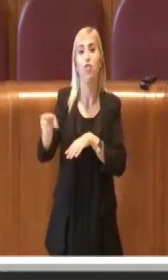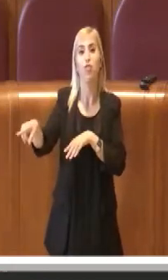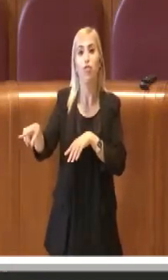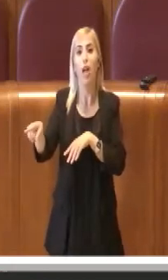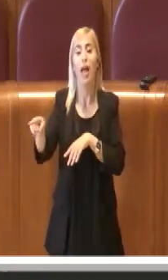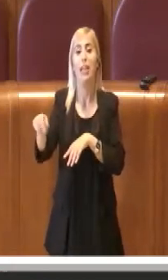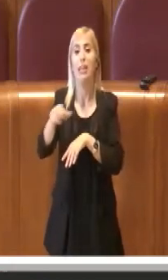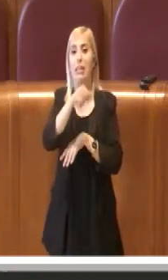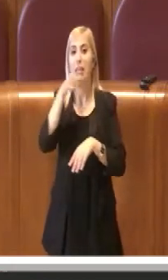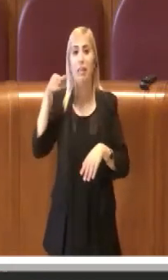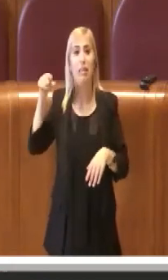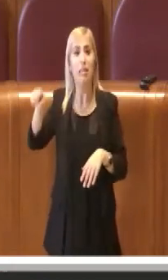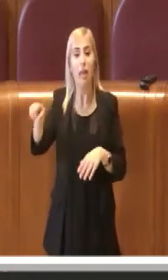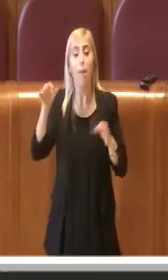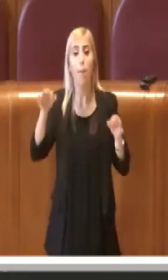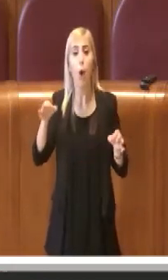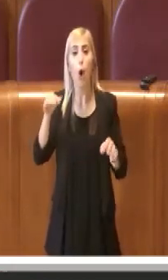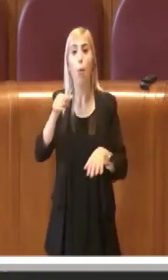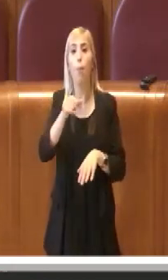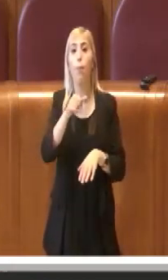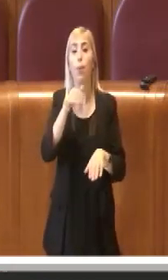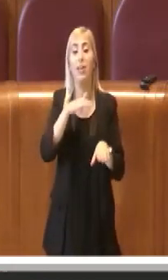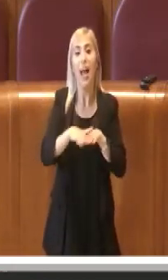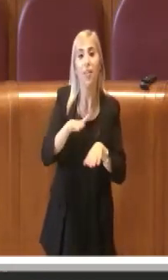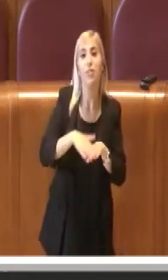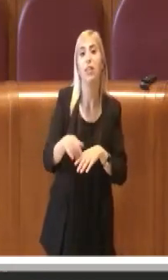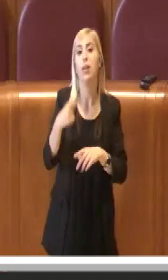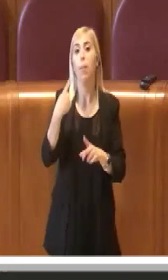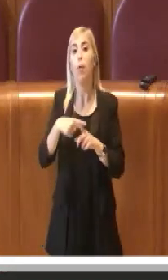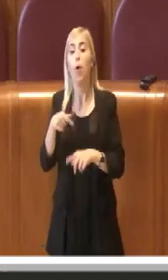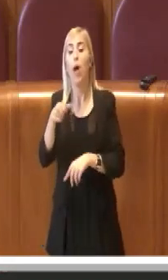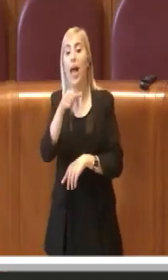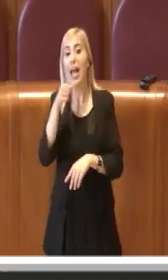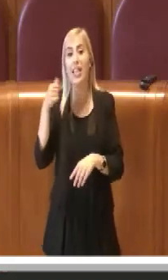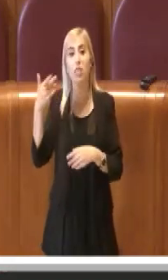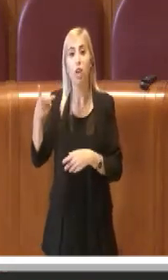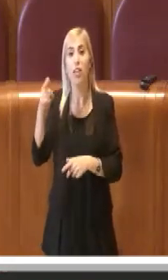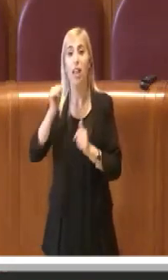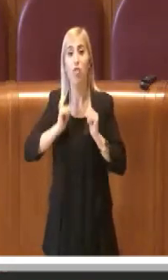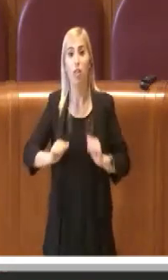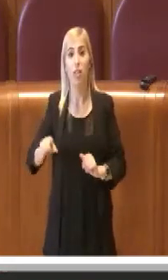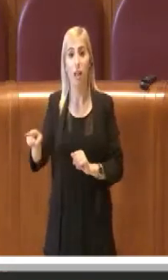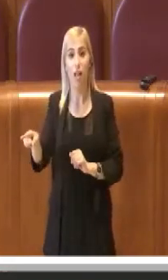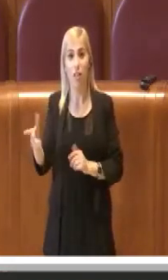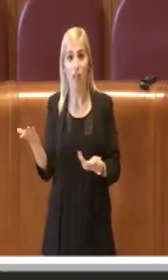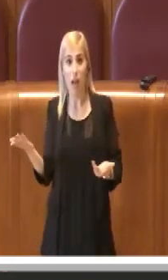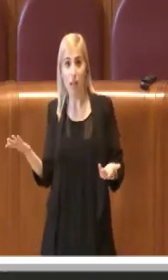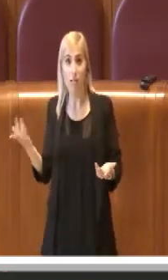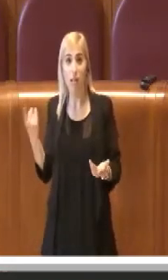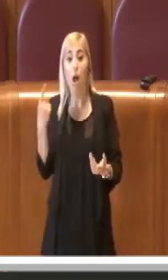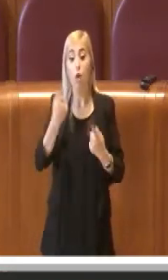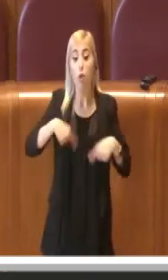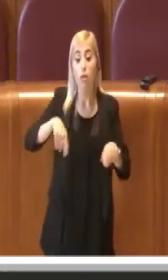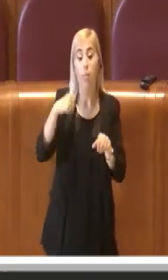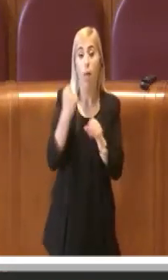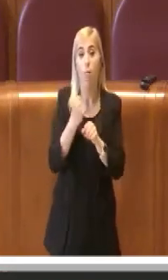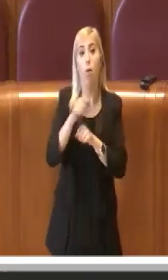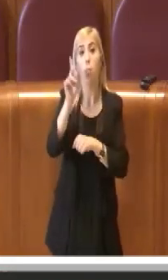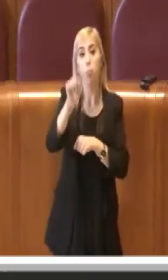possa procedere per grado alla restituzione di questo manufatto, adesso stiamo lavorando anche per